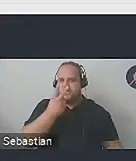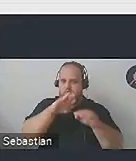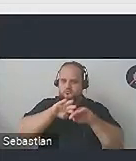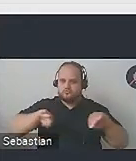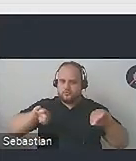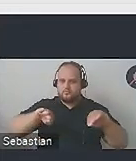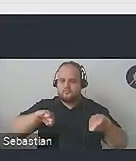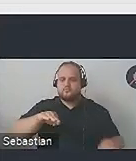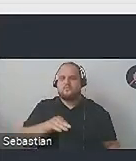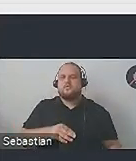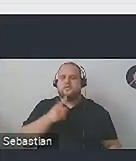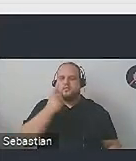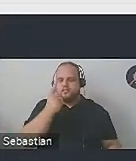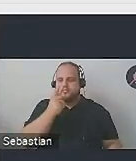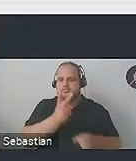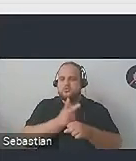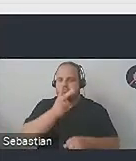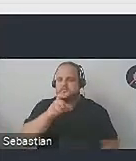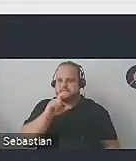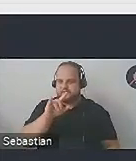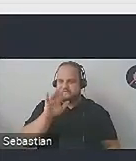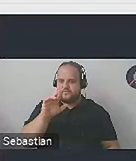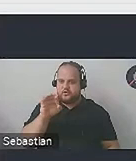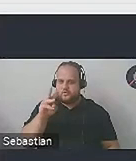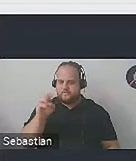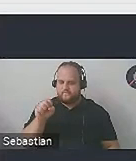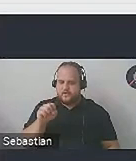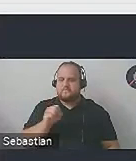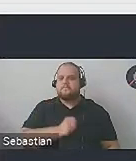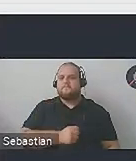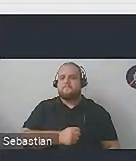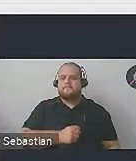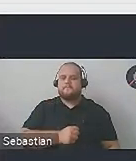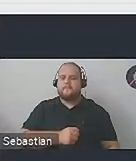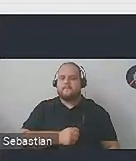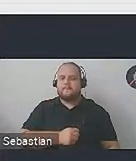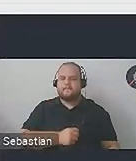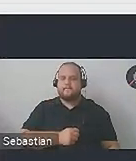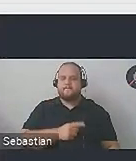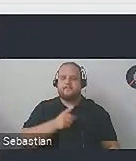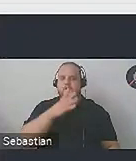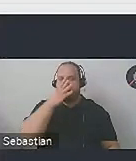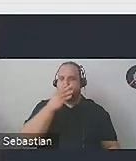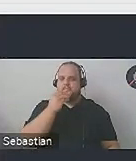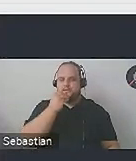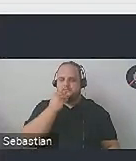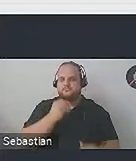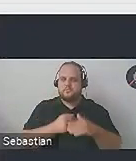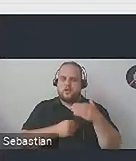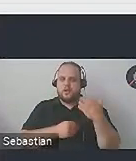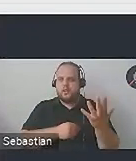Pierwsze to jest dostępność cyfrowa. I dostępność cyfrowa to jest tutaj ten obrazek po lewej. OK?